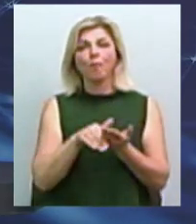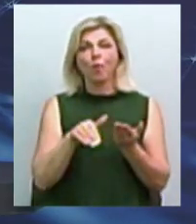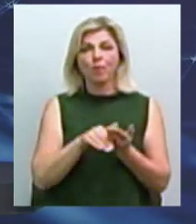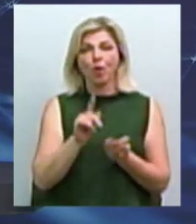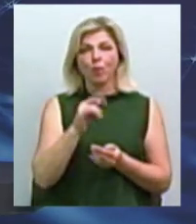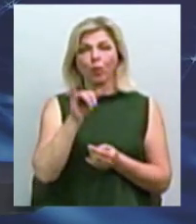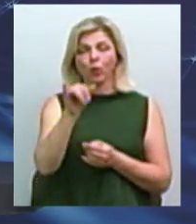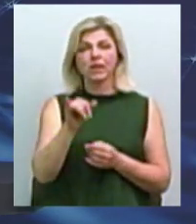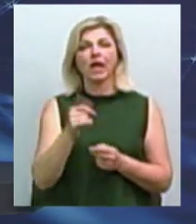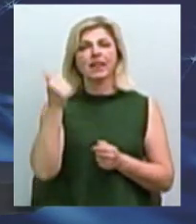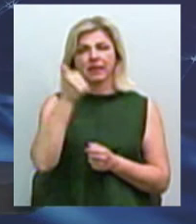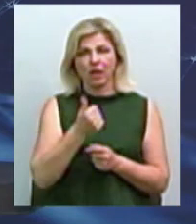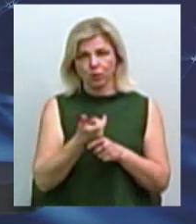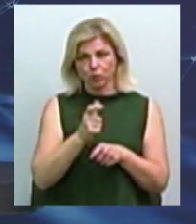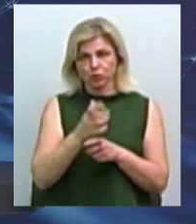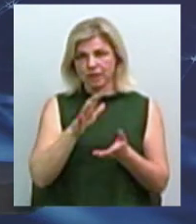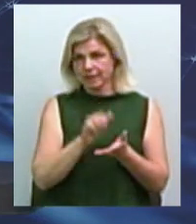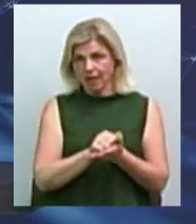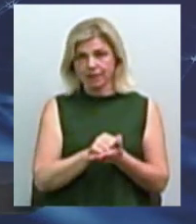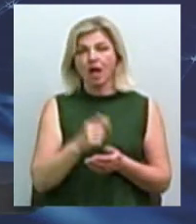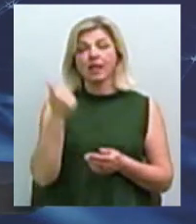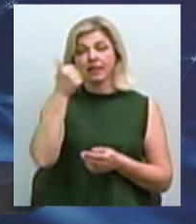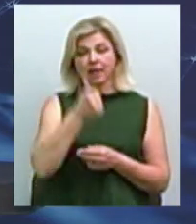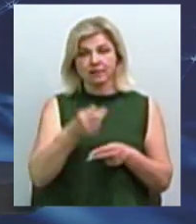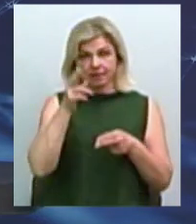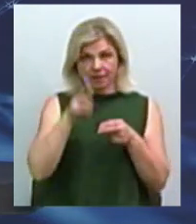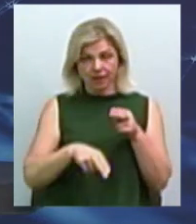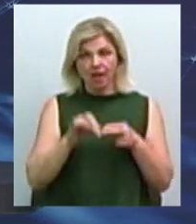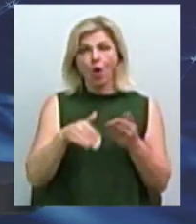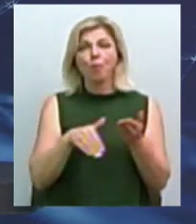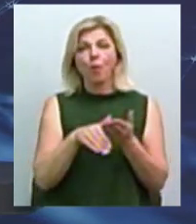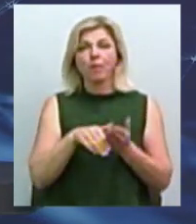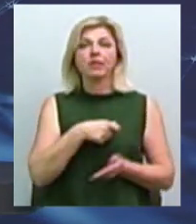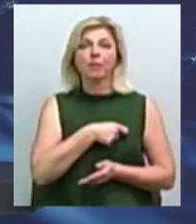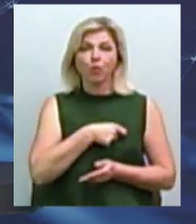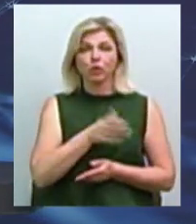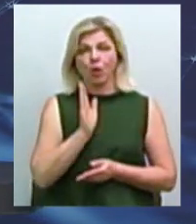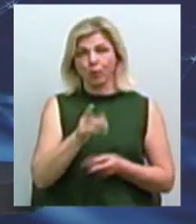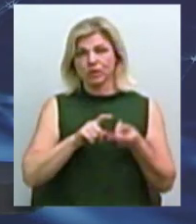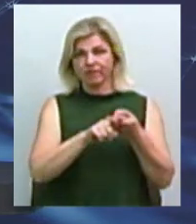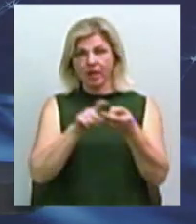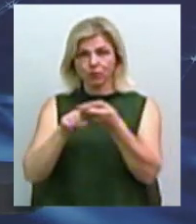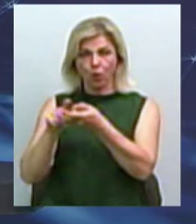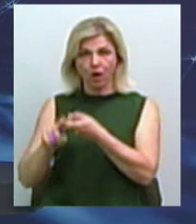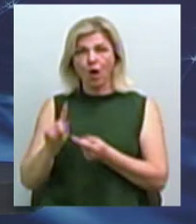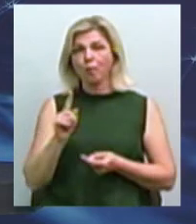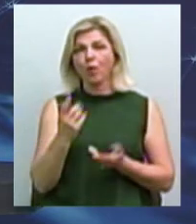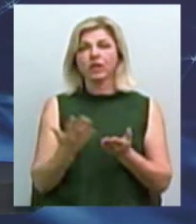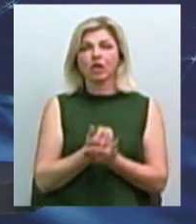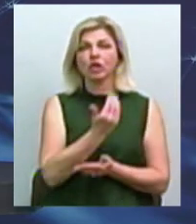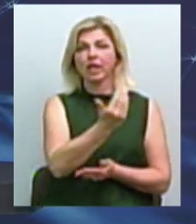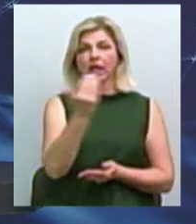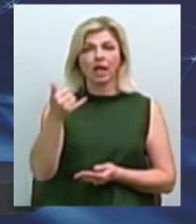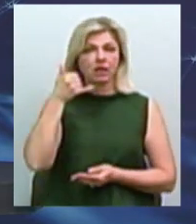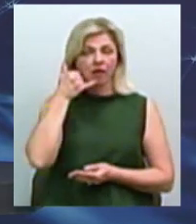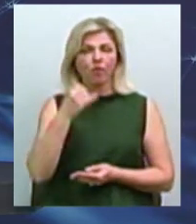тиждень, зайняті. Тому вже тиждень закінчиться, і з помічниками депутатів я буду мати зв'язок, тому що ми вже знайшли їх телефон. Дуже